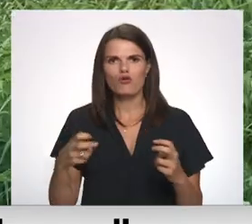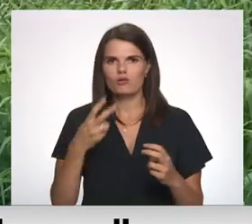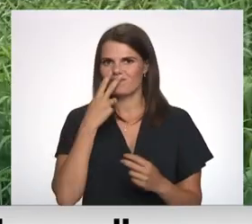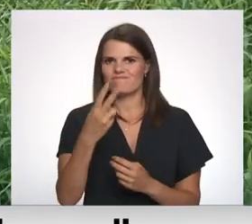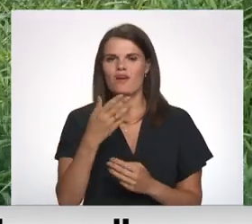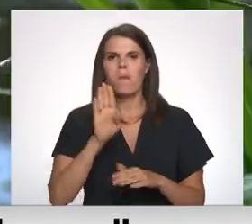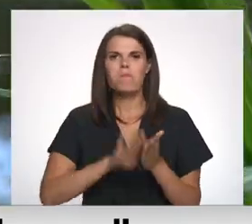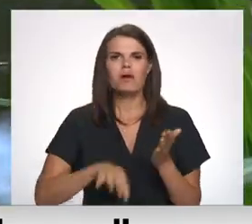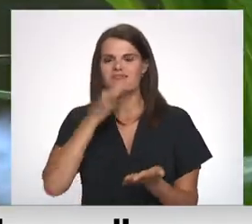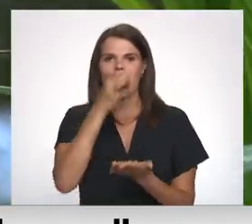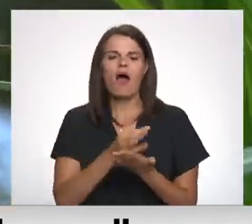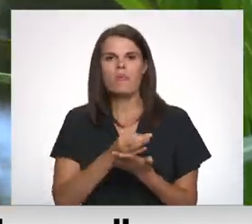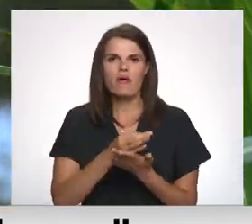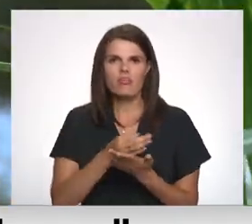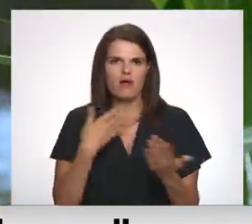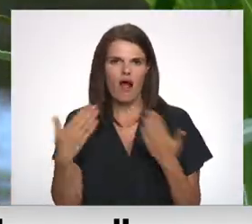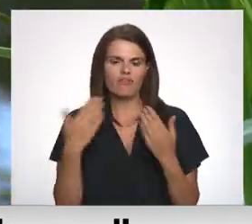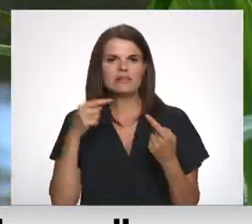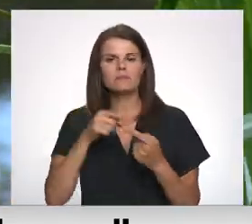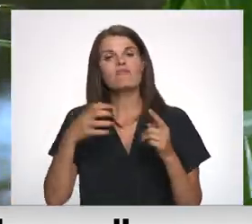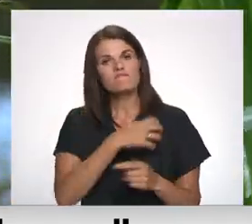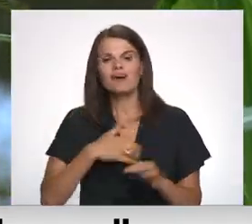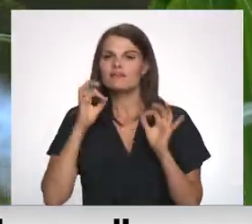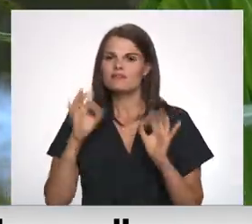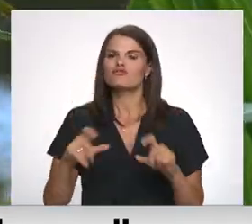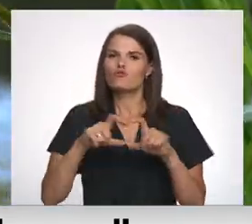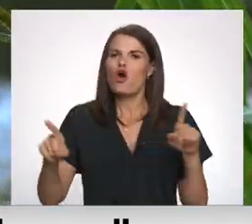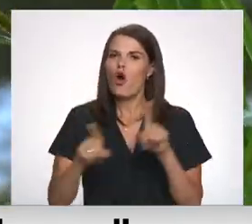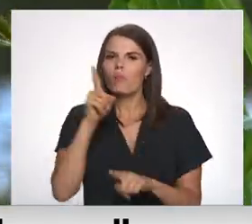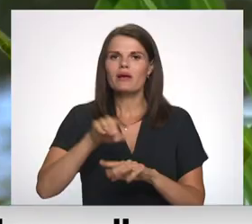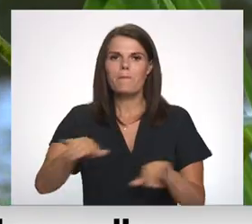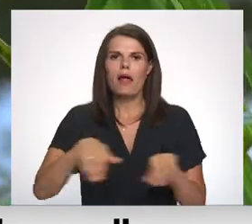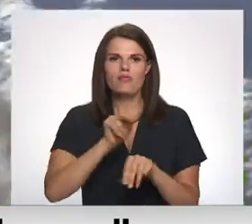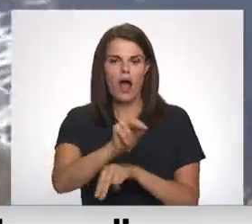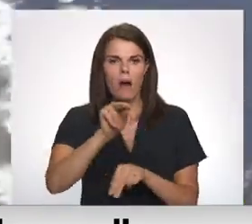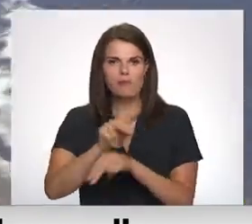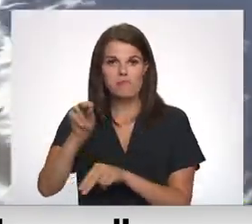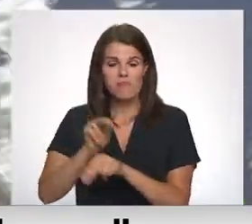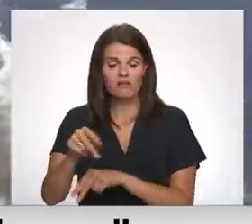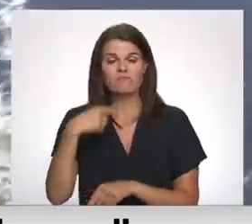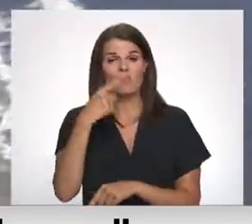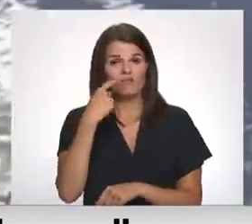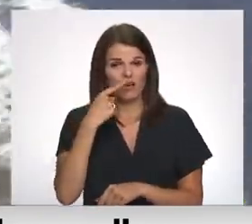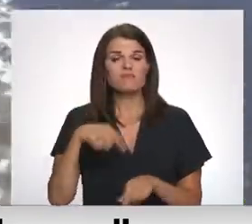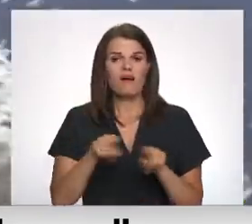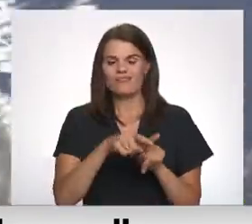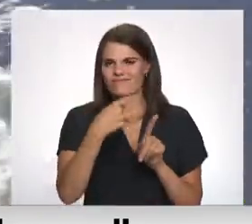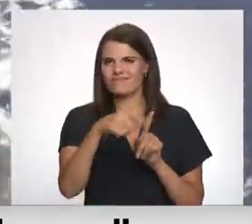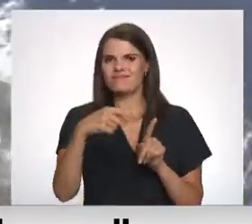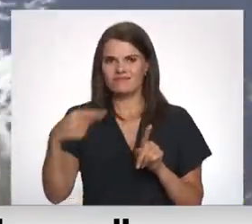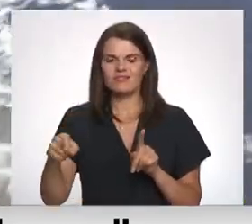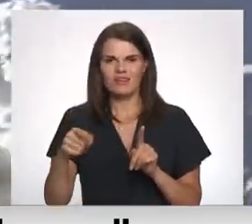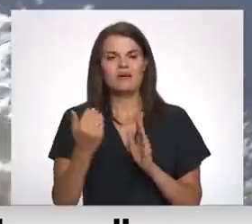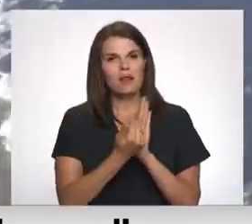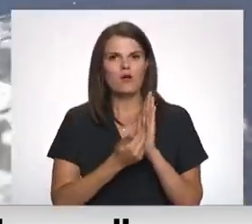attieksmi pret obligāto peldēt apmācības skolās. Peldēšanas eksperts un glābēju organizācijas pārstāvis norādā arī uz citiem ar